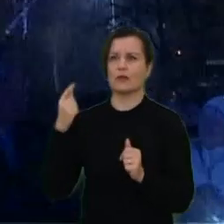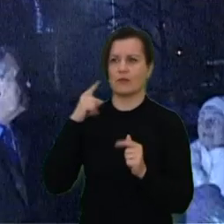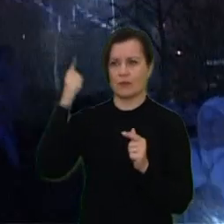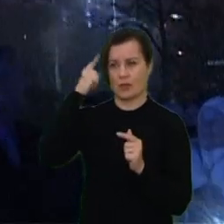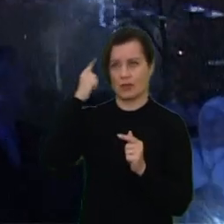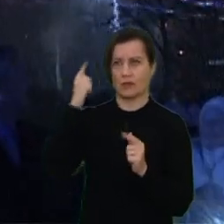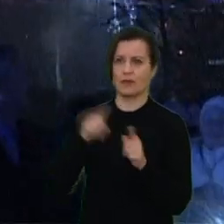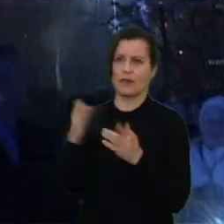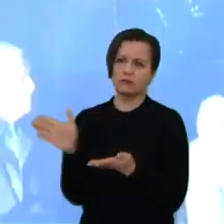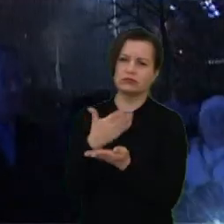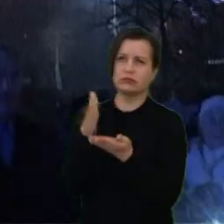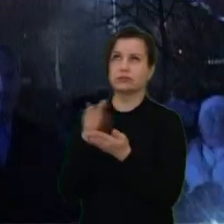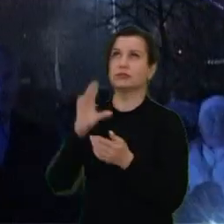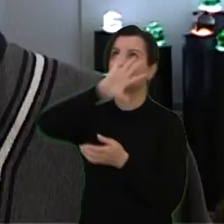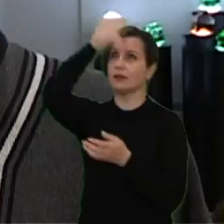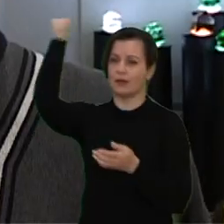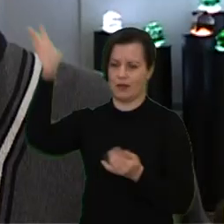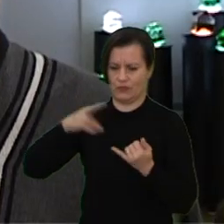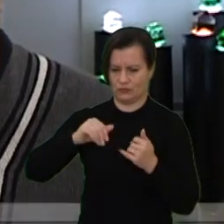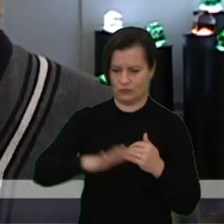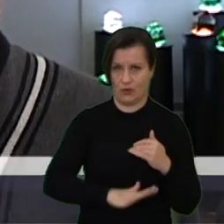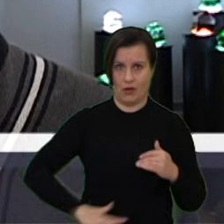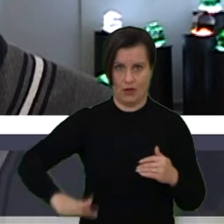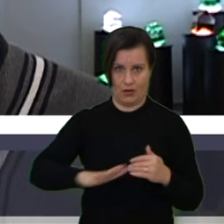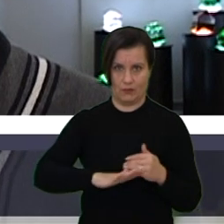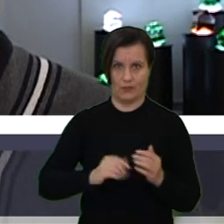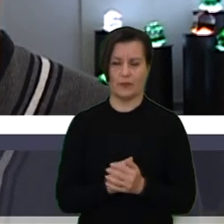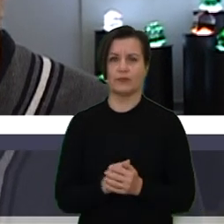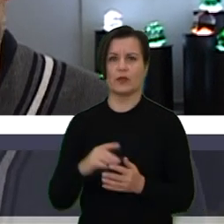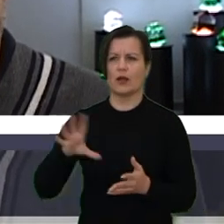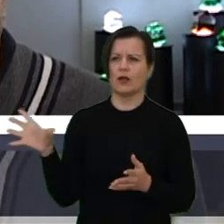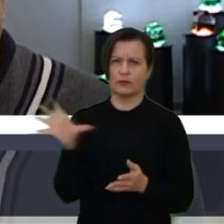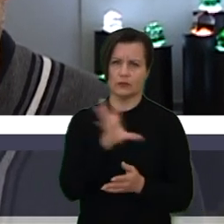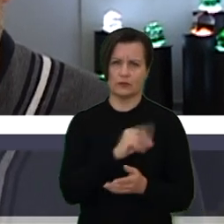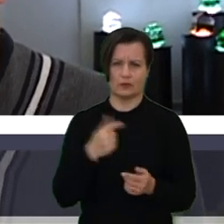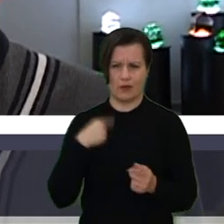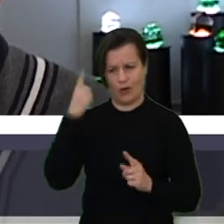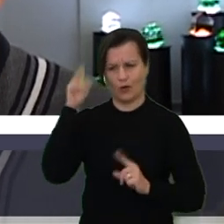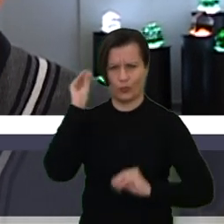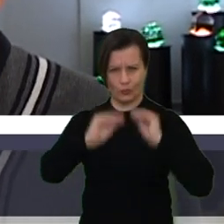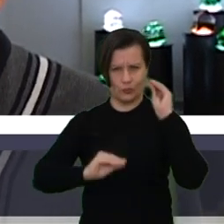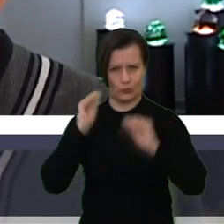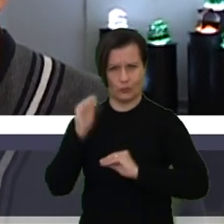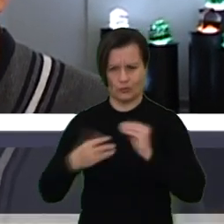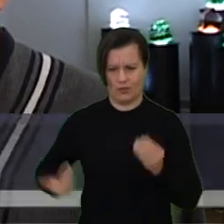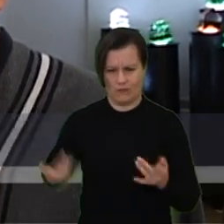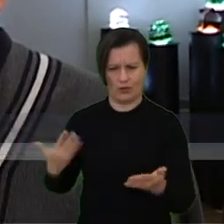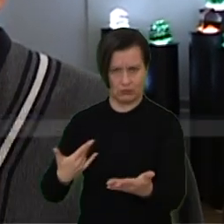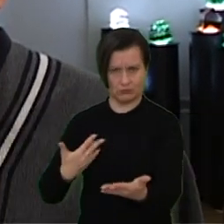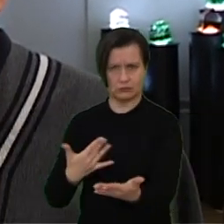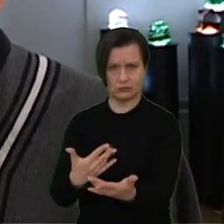mintimis tarp dangaus ir žemės. Visą savo tą kūrybinį kelią, aš esmeneškai ir domiuosi tuo